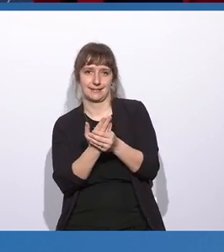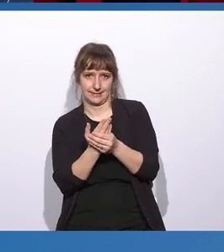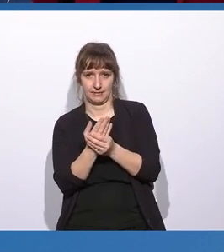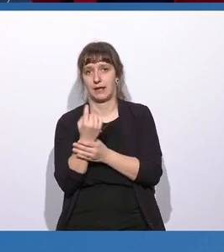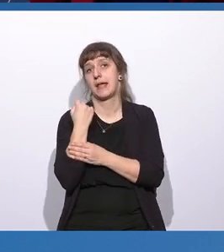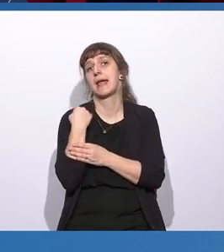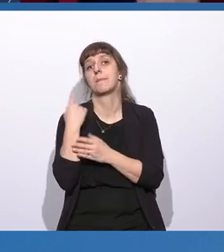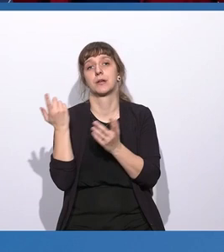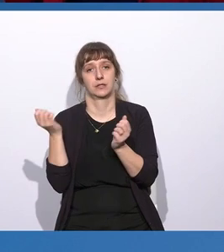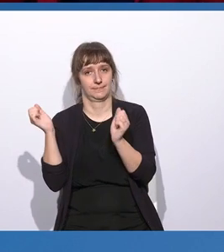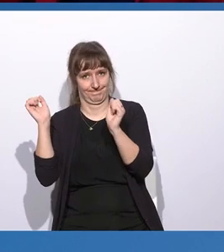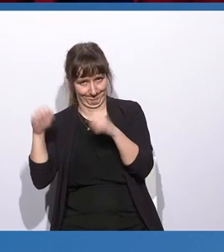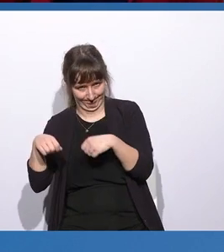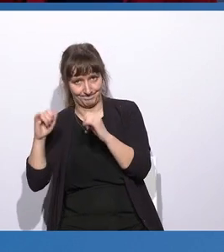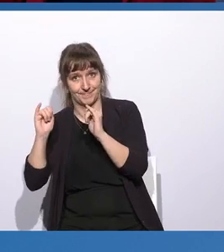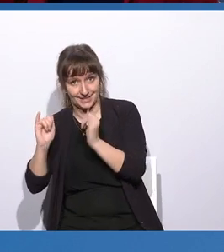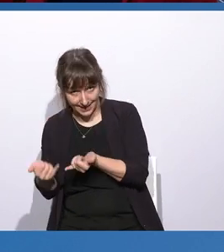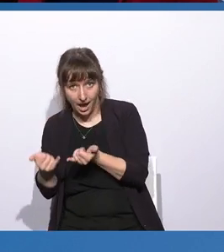Jetzt diskutieren wir das Wie der Einführung.